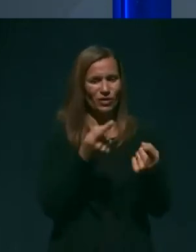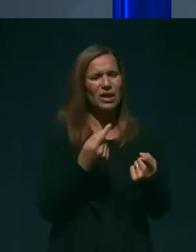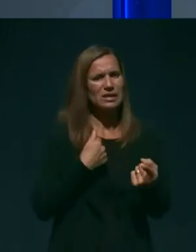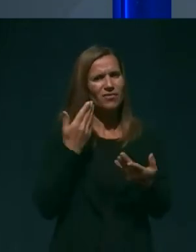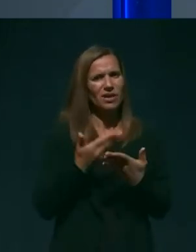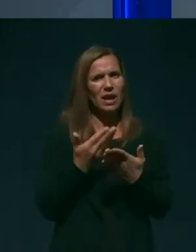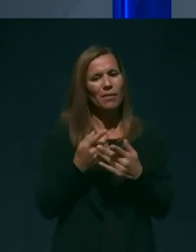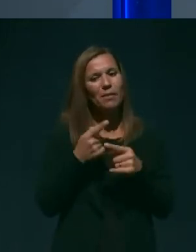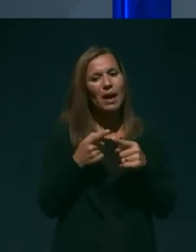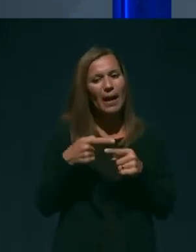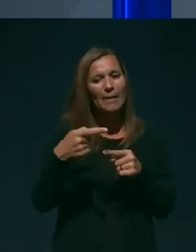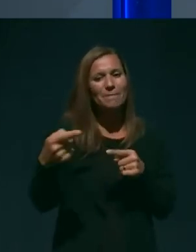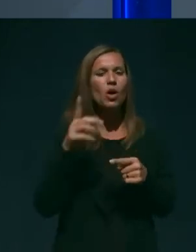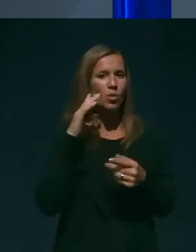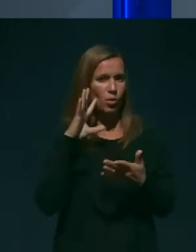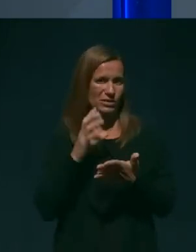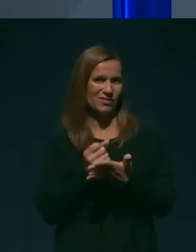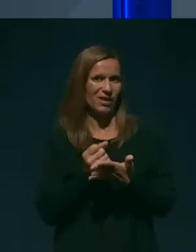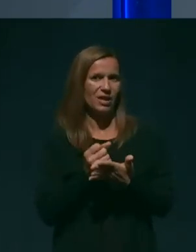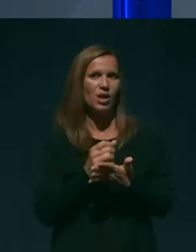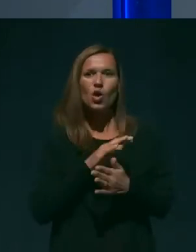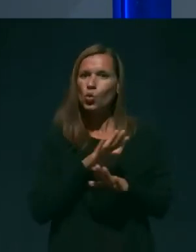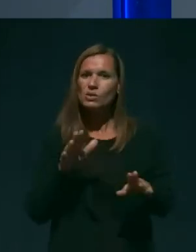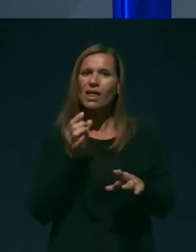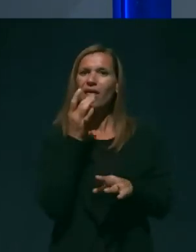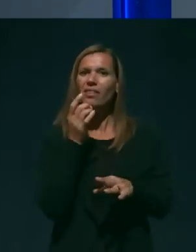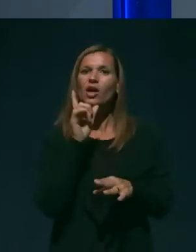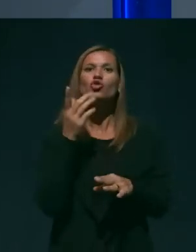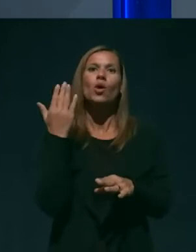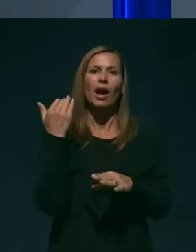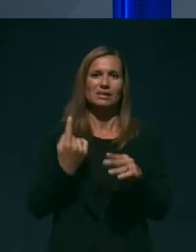podatke o tem, kaj se je dejansko zgodilo.